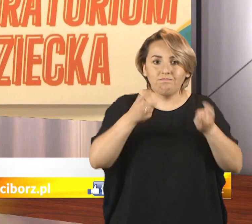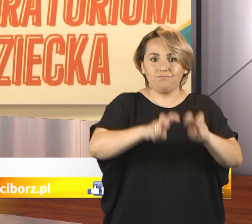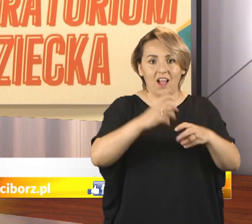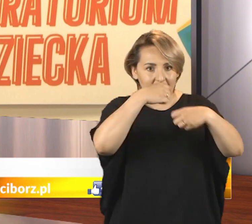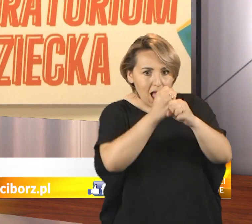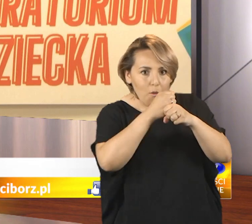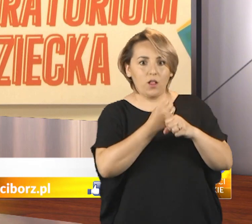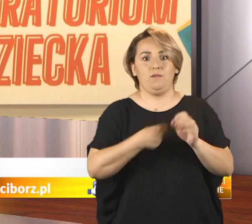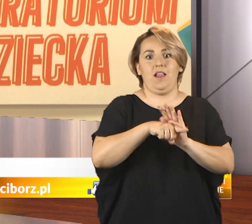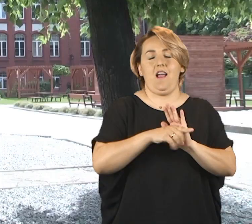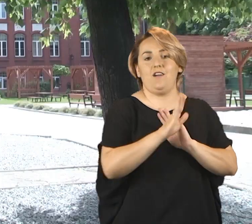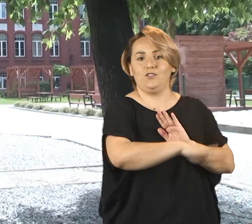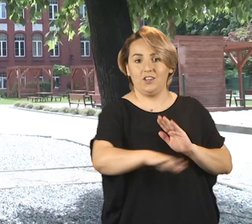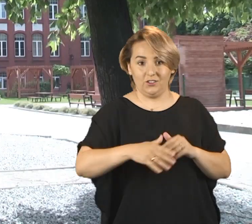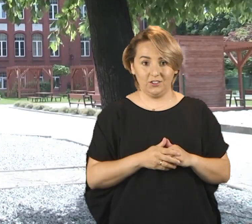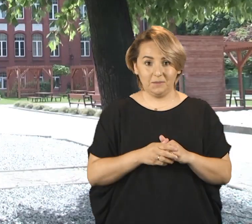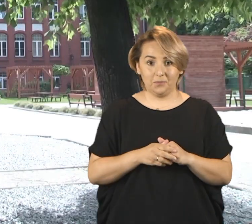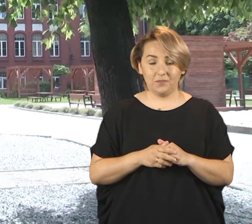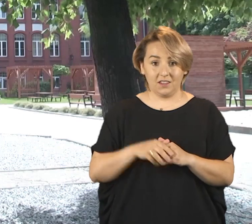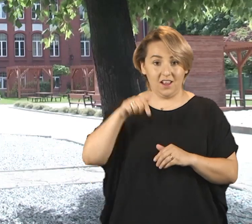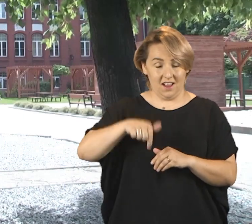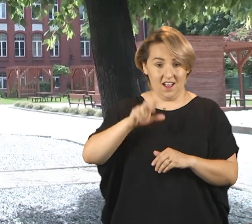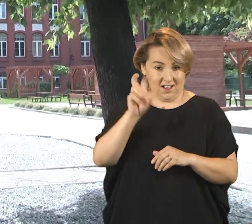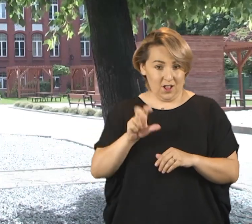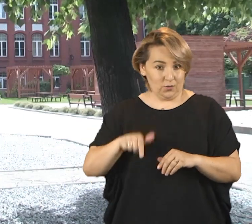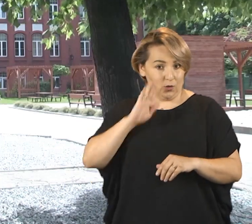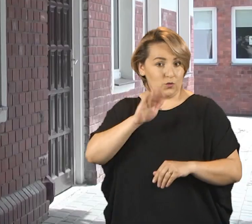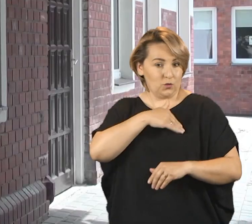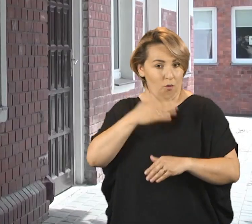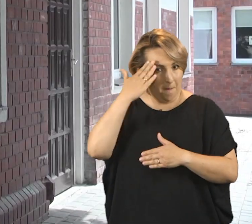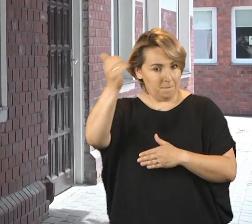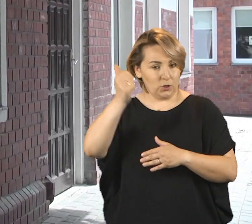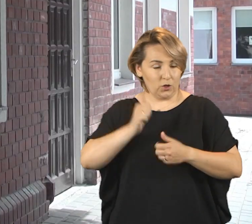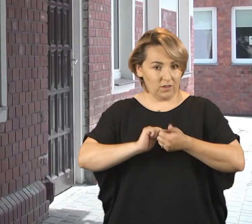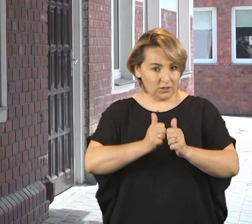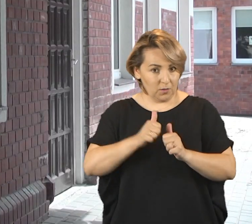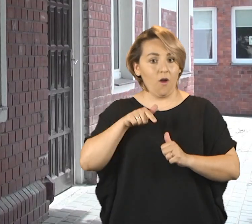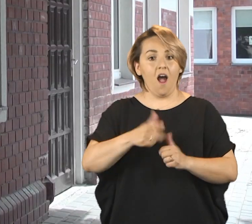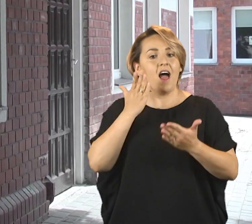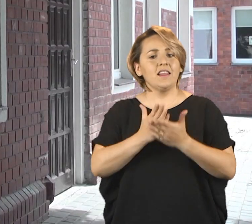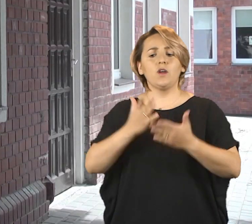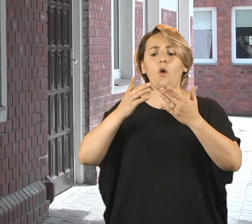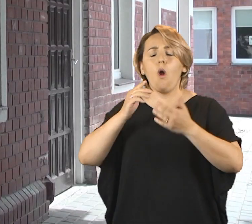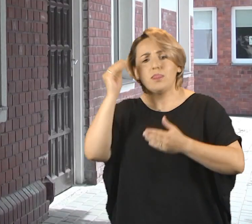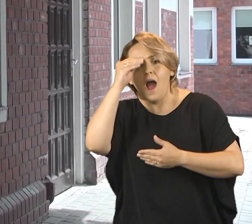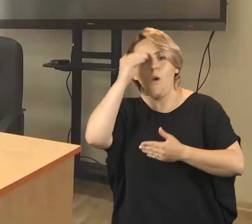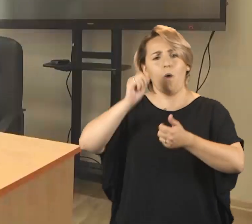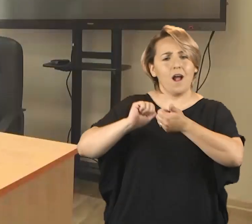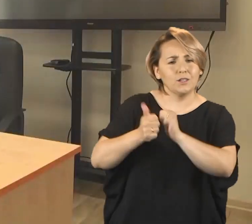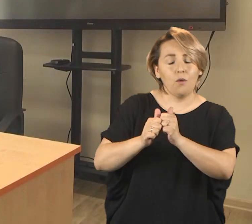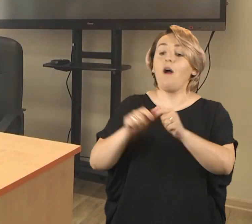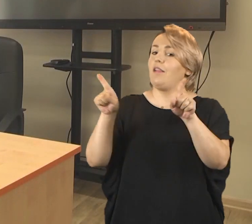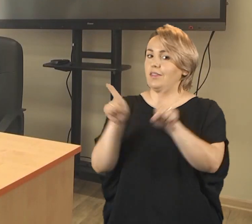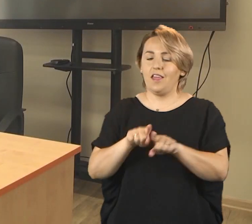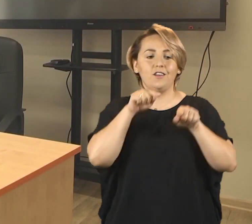tu Laboratorium Dziecka. Raciborska Szkoła Mistrzostwa Sportowego od lat skupia swoją uwagę nie tylko na nauce i sporcie, ale